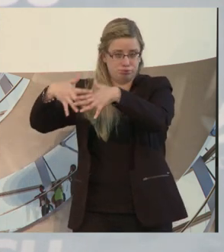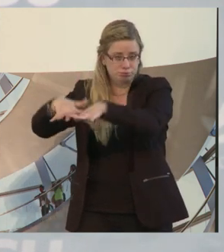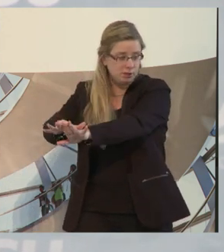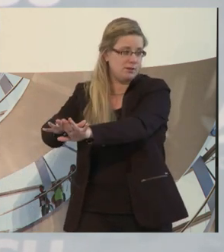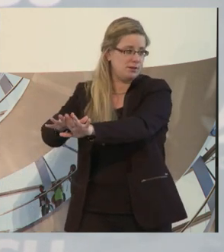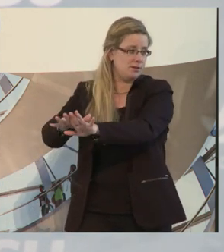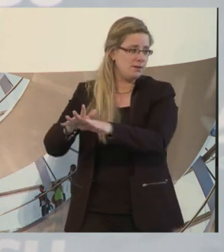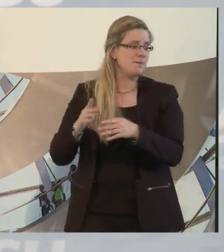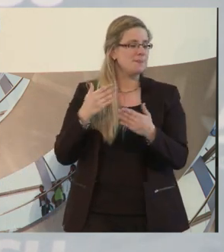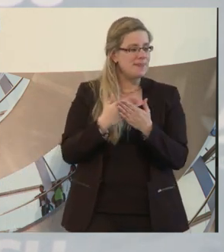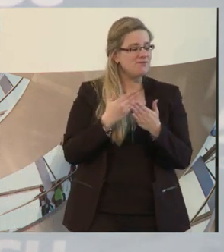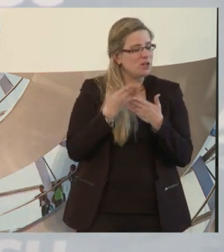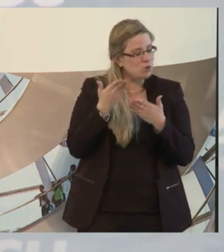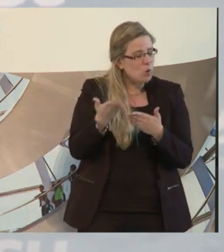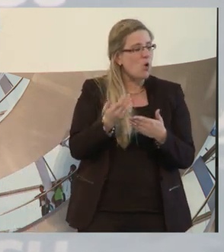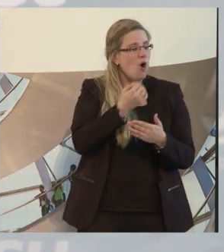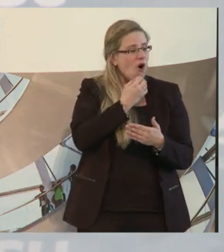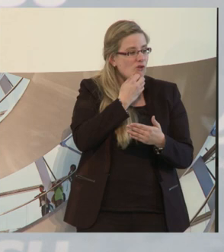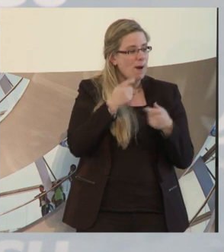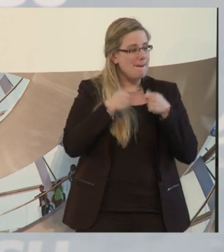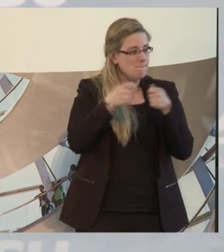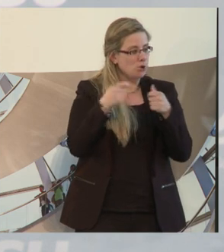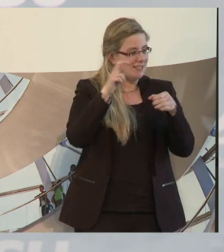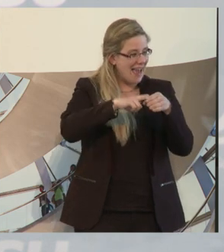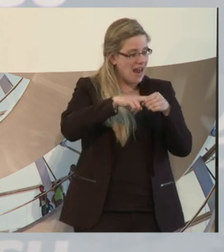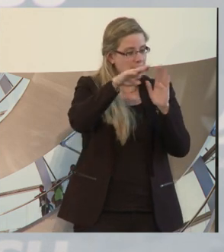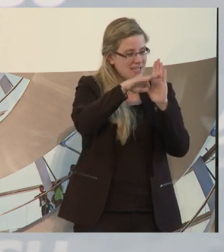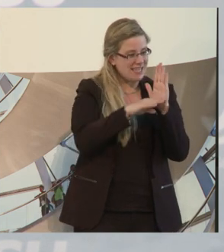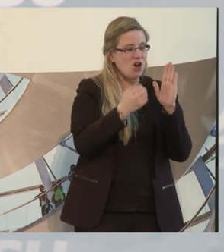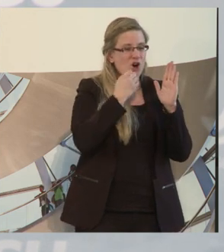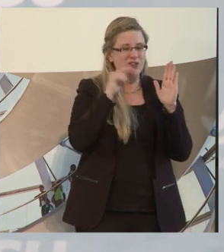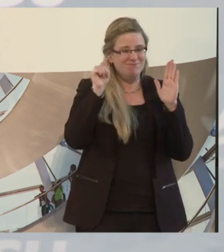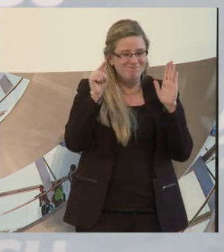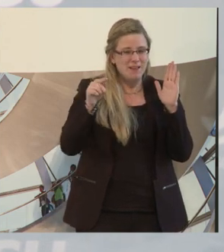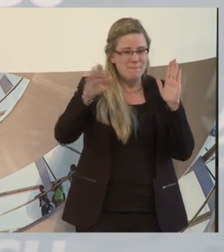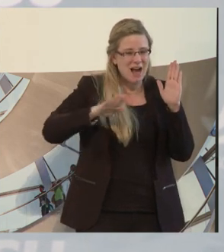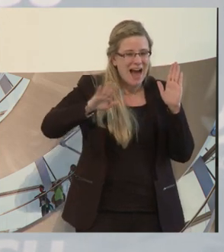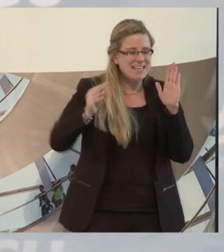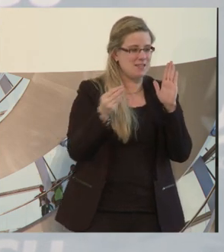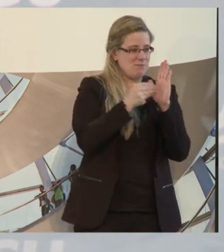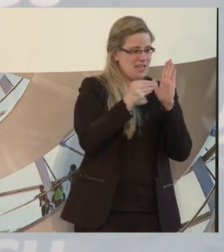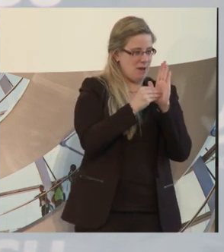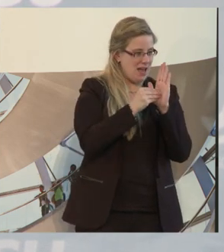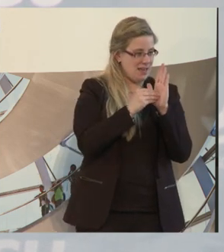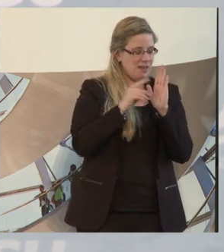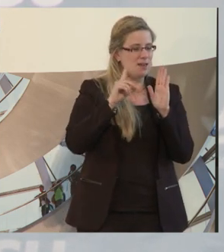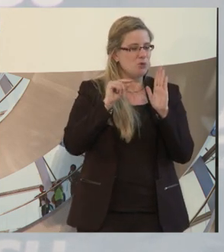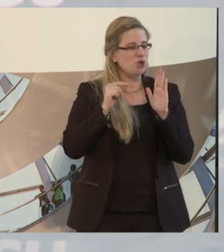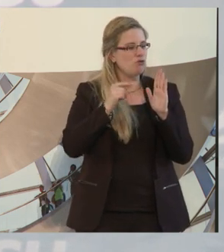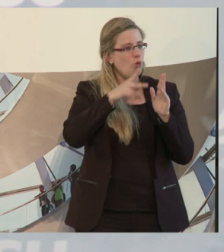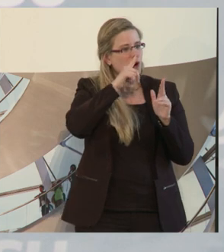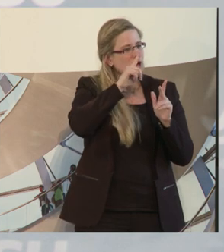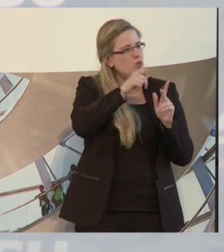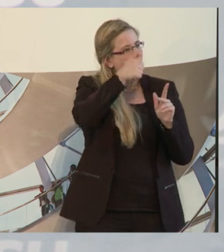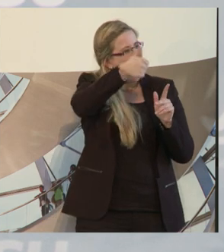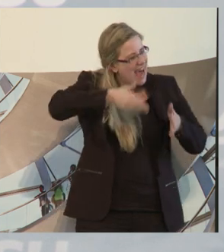das ein Teil des Bundesteilhabegesetzes wird, da wirklich zu sagen, wir bauen da individuelle Wege auf und gehen vielleicht mittlerweile